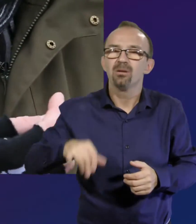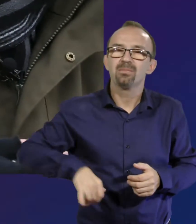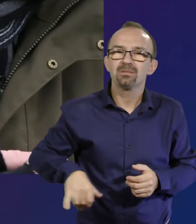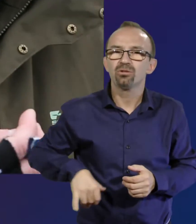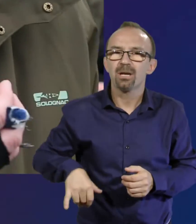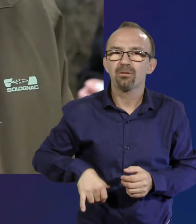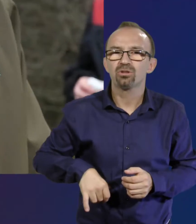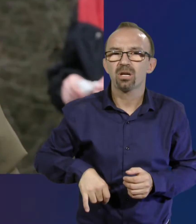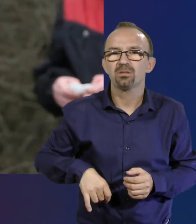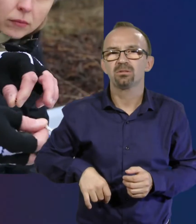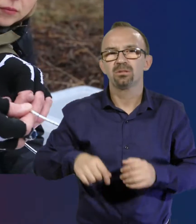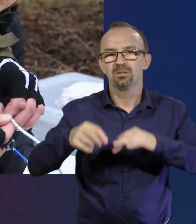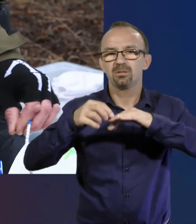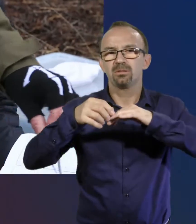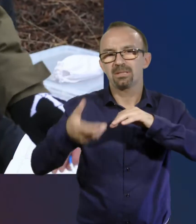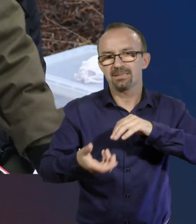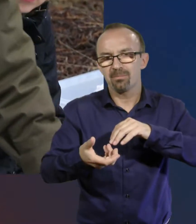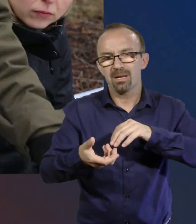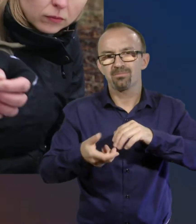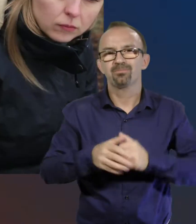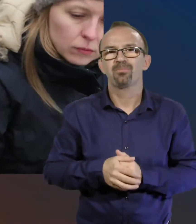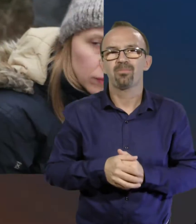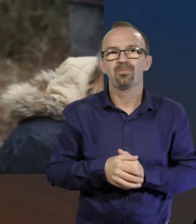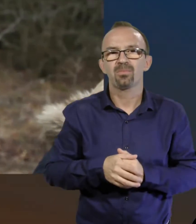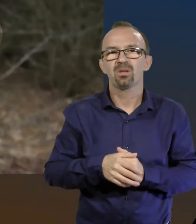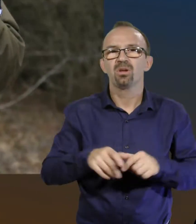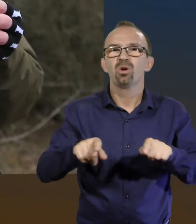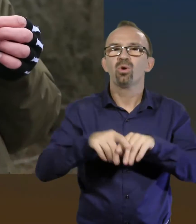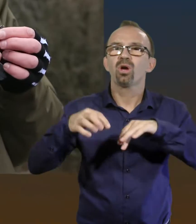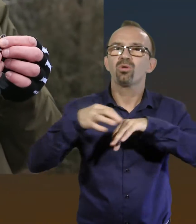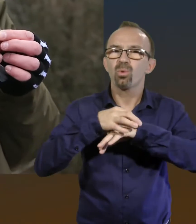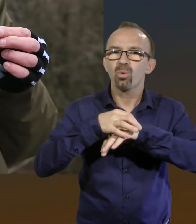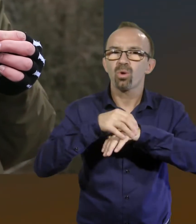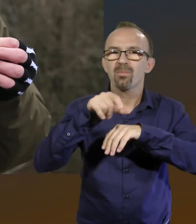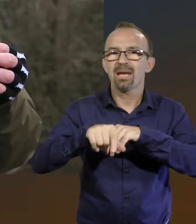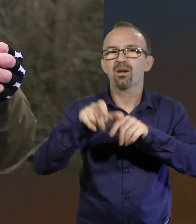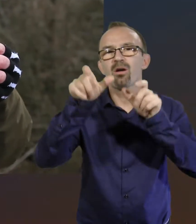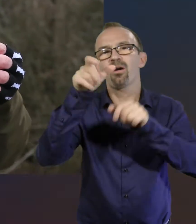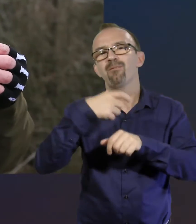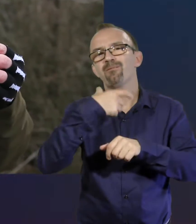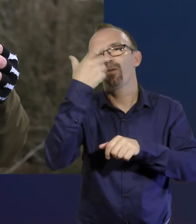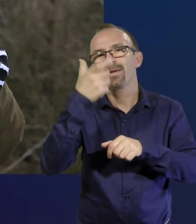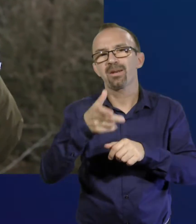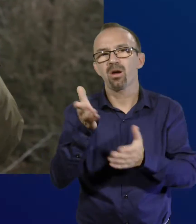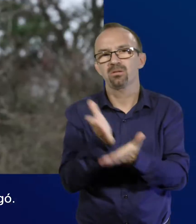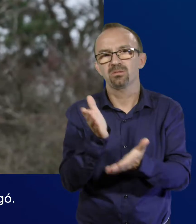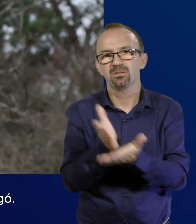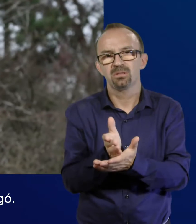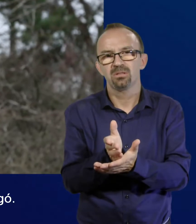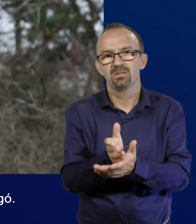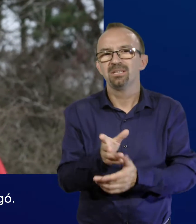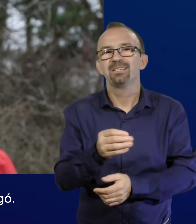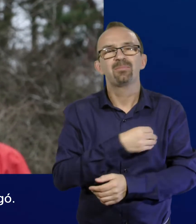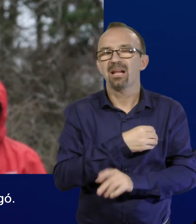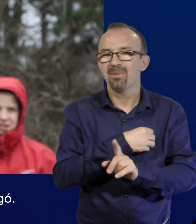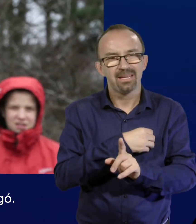biztonságosan helyezkedik el a madár a kezemben. Rárakok egy olyan gyűrűt, ami erre a fajra megfelelő, még mielőtt